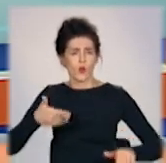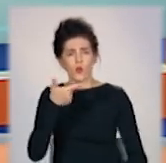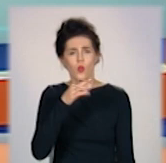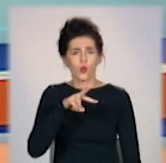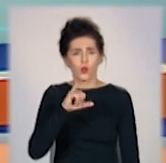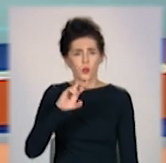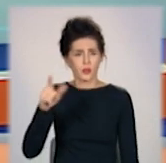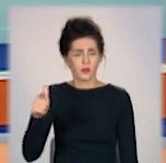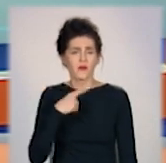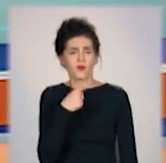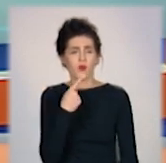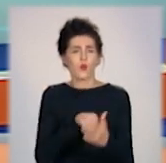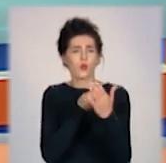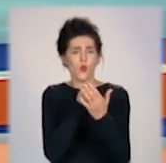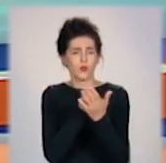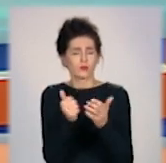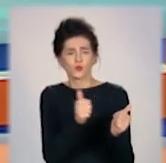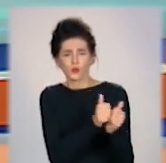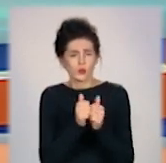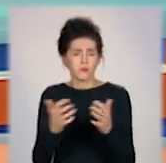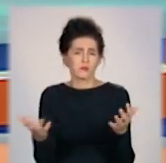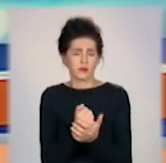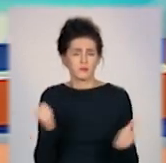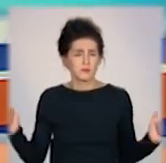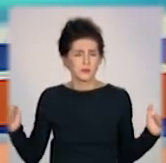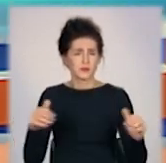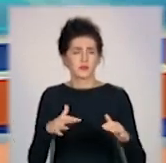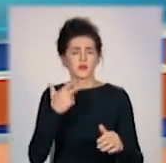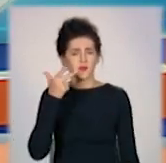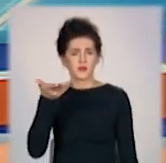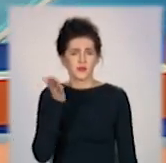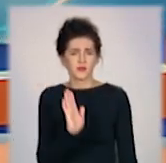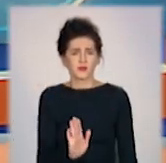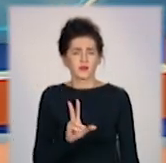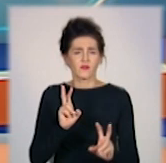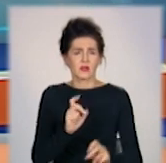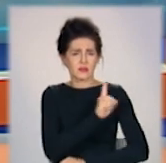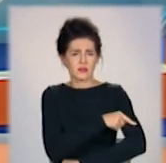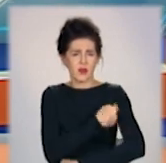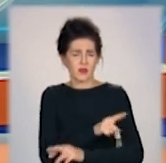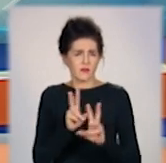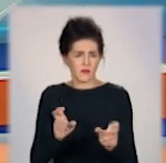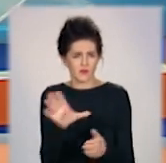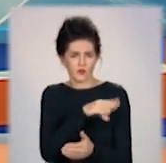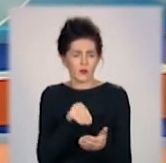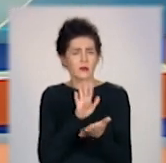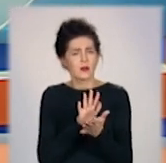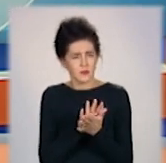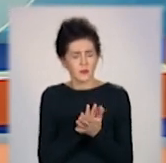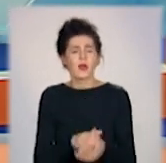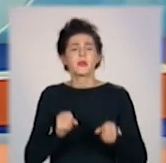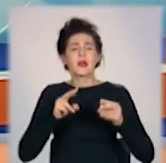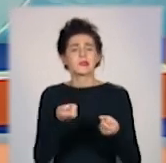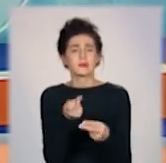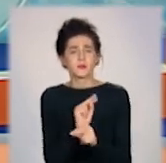птахів підгодовують сусіди і від того в подвір'ї постійна антисанітарія. Щоб виправити